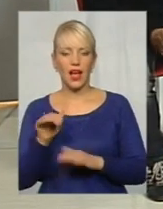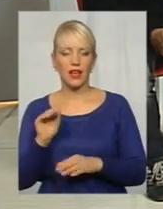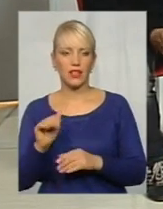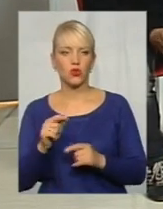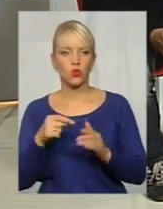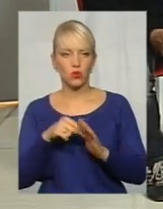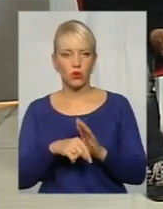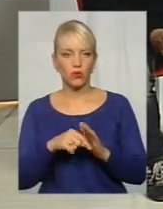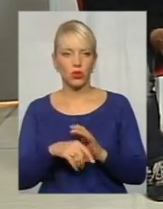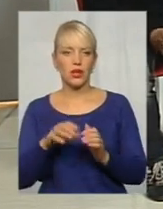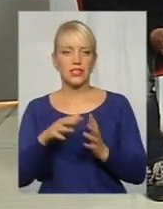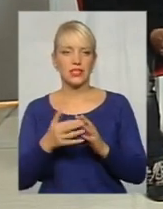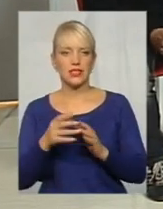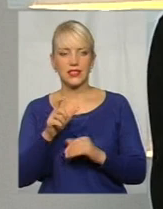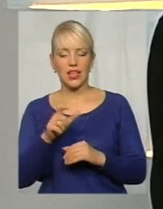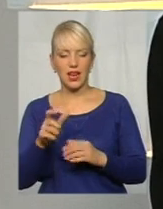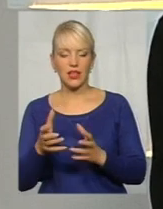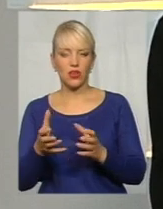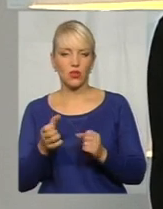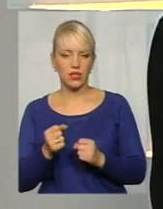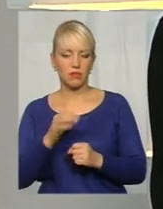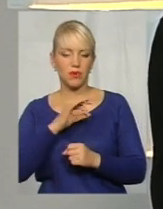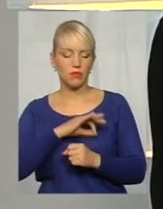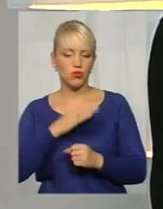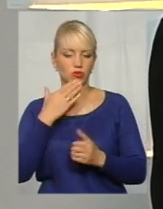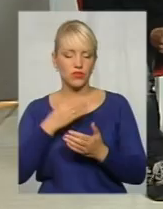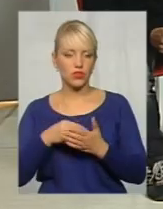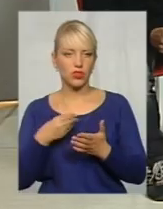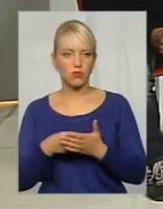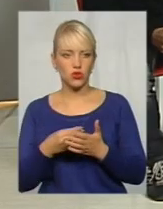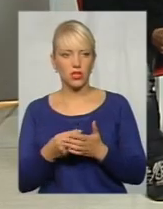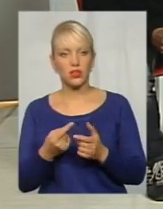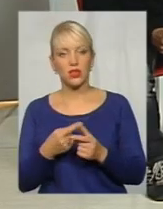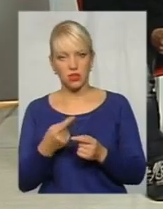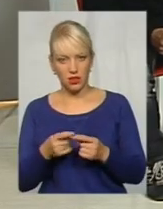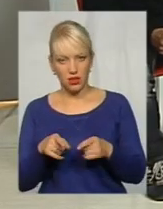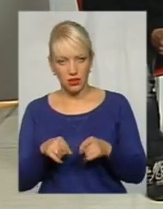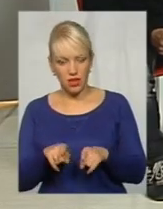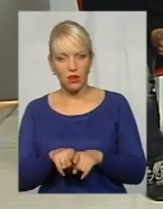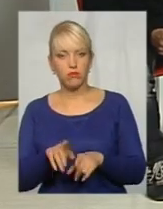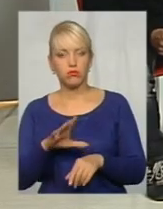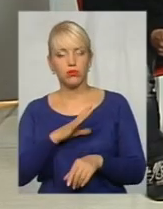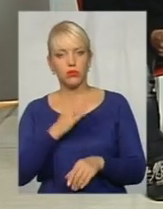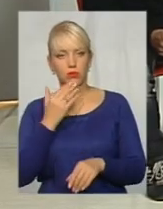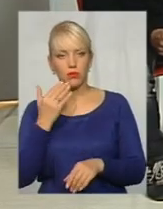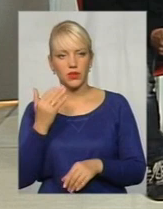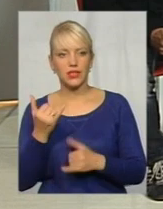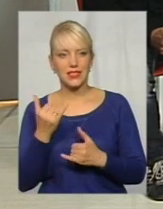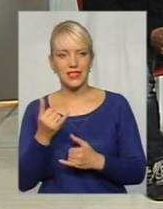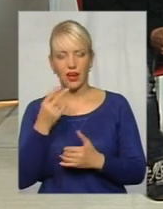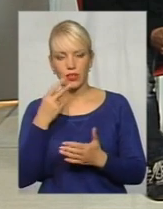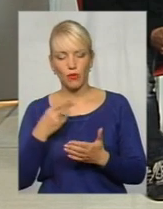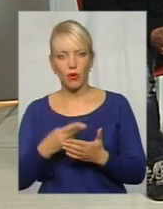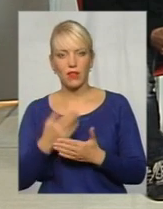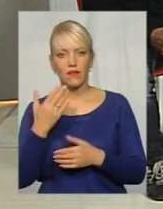отримали прибуток в своїй бюджети. Пані Юлія, а чи так це відбулося насправді? От зараз поглянути, ви